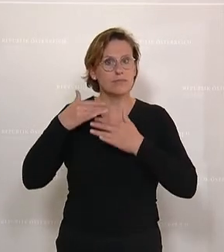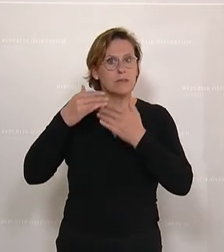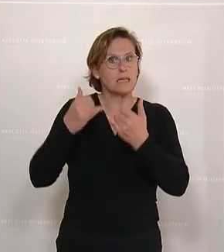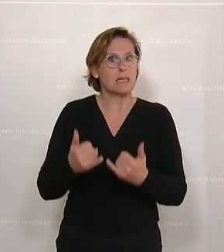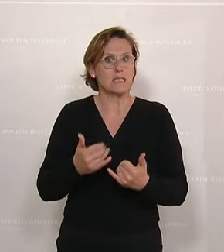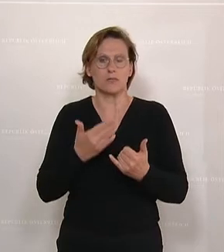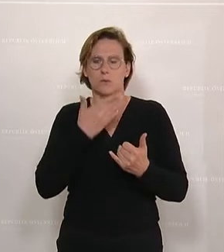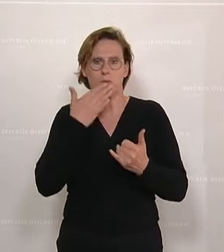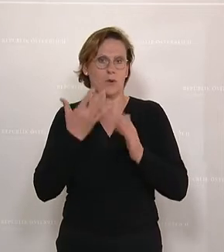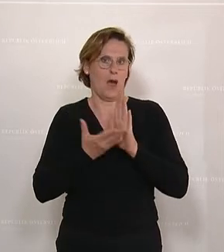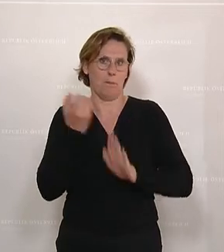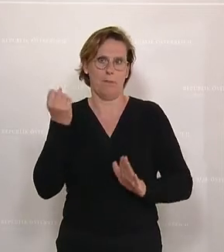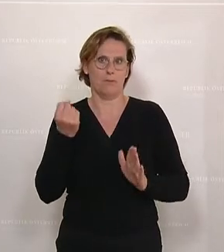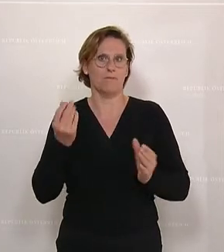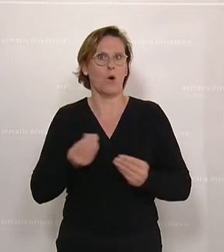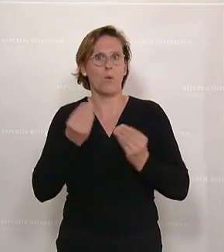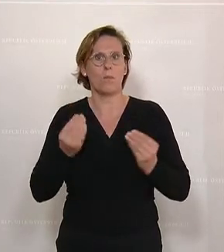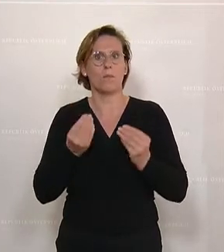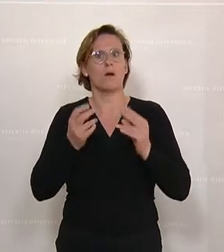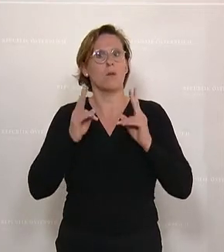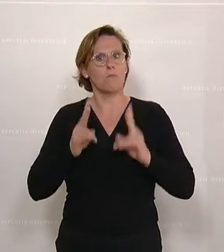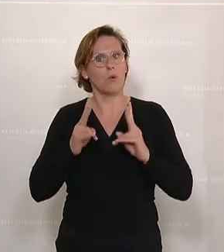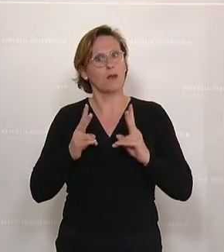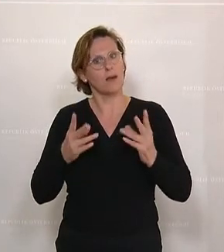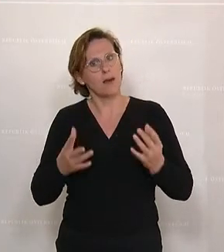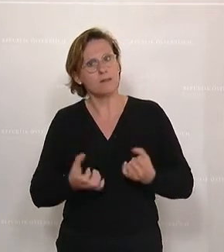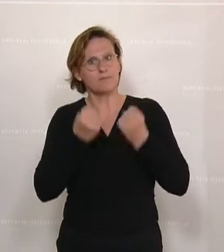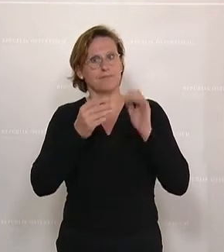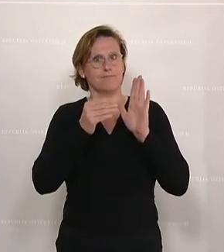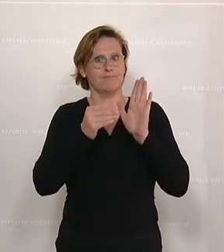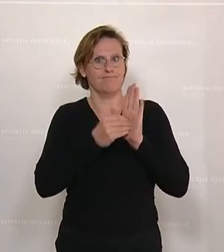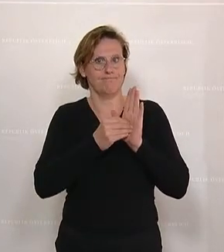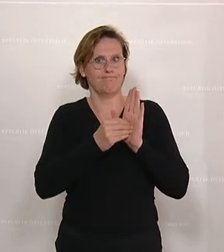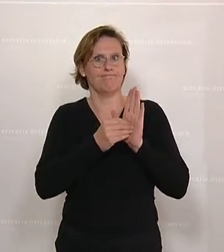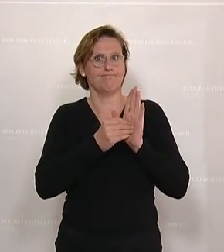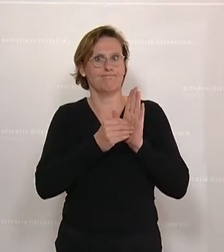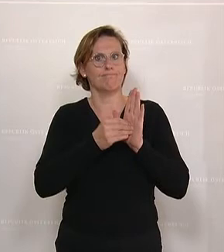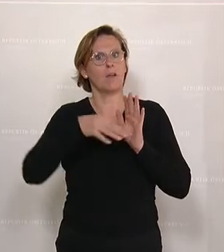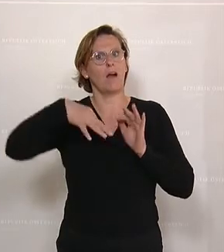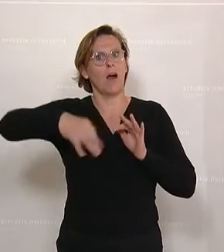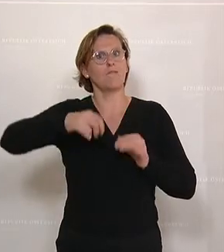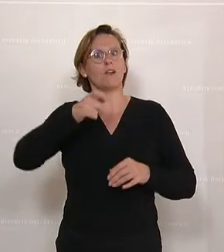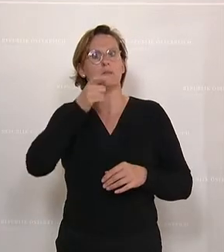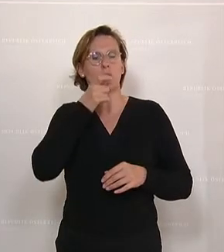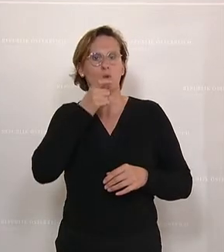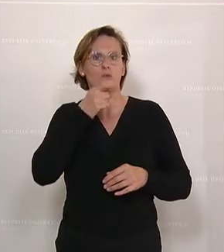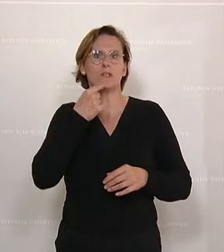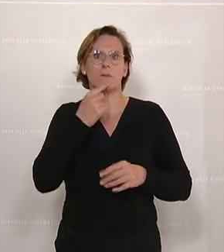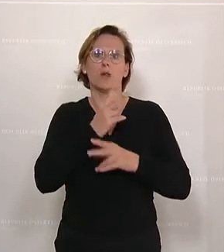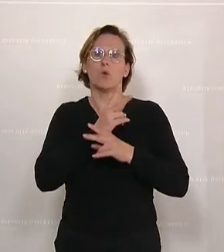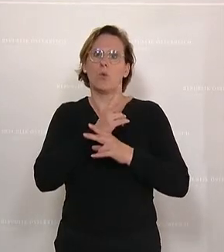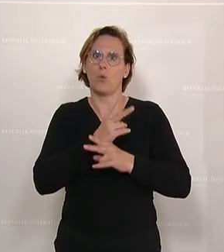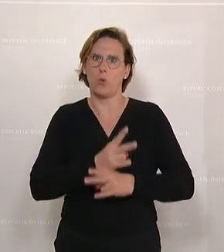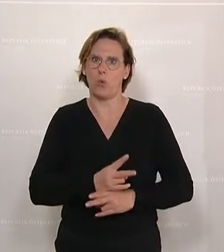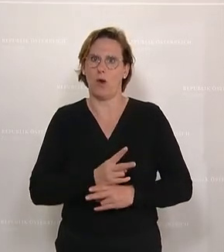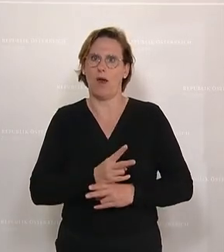nicht mehr, weil wir die Möglichkeit geschaffen haben, den Anwaltsberuf zumindest ruhend zu